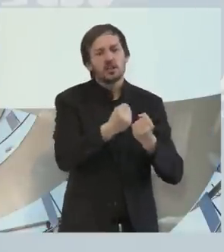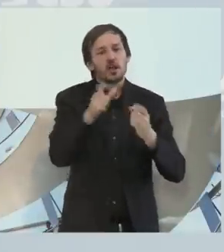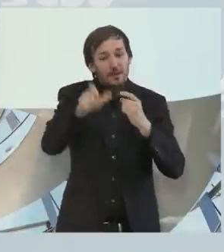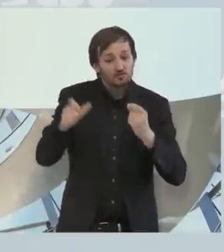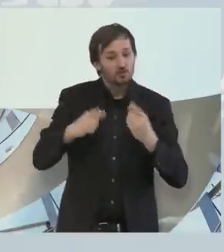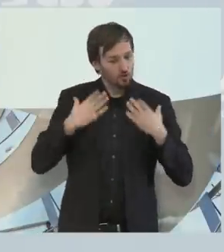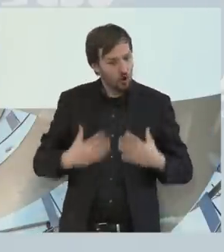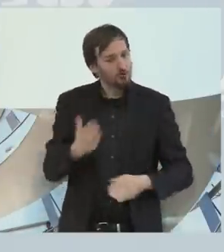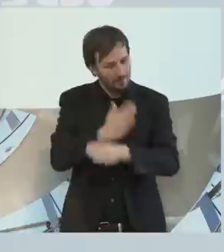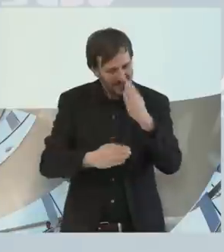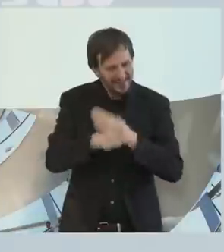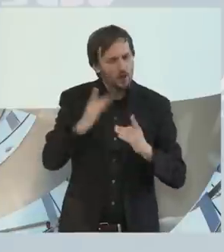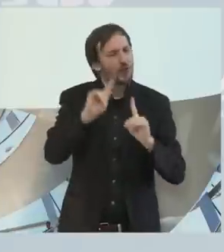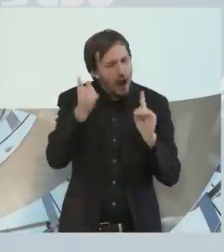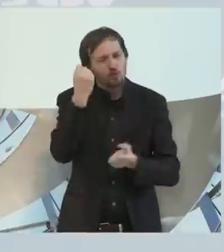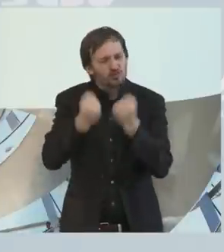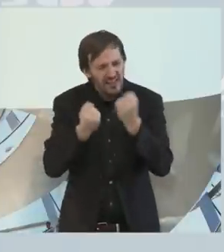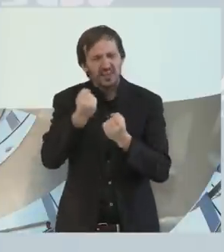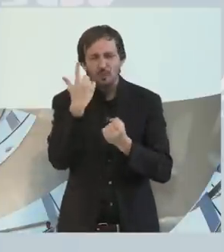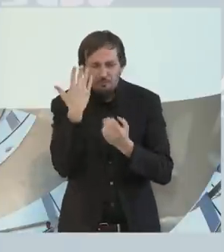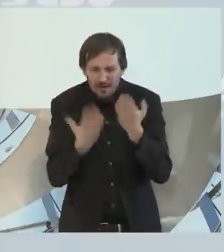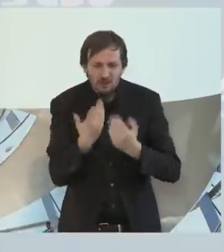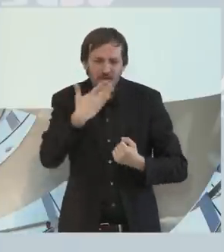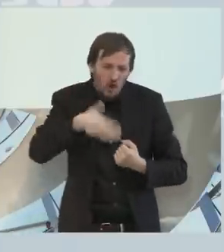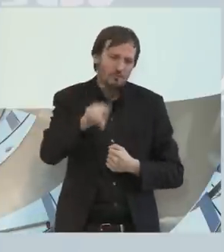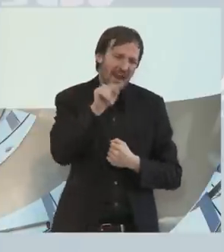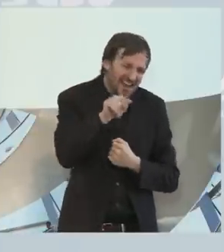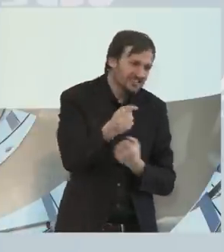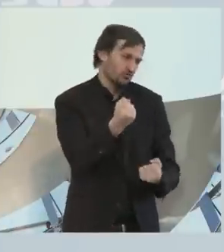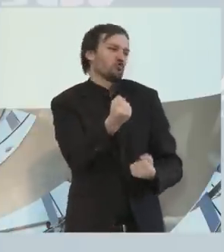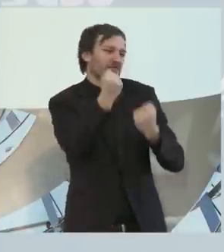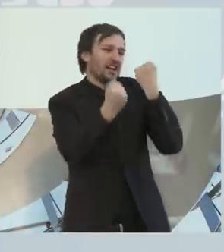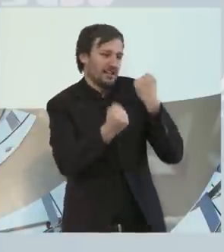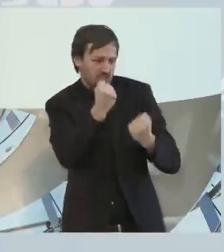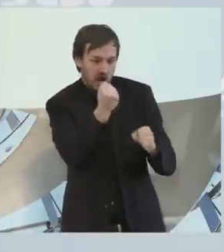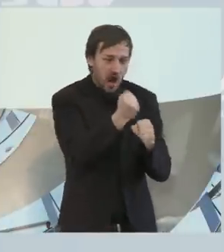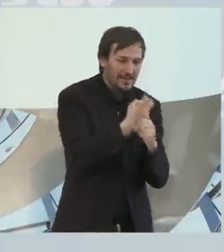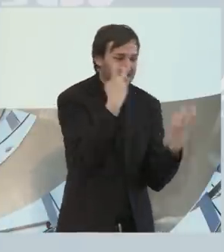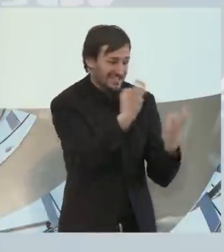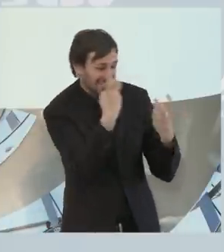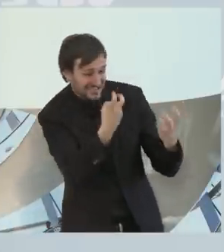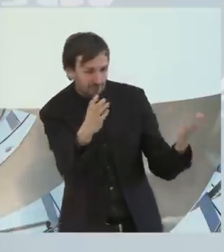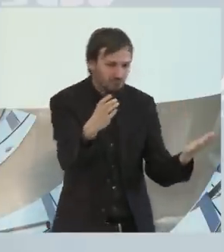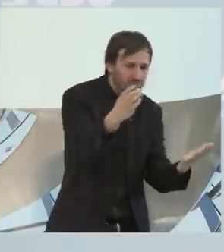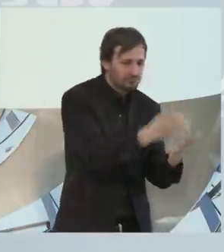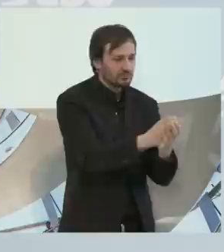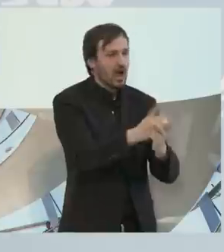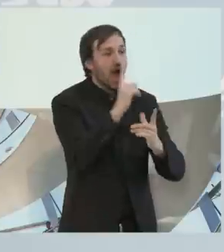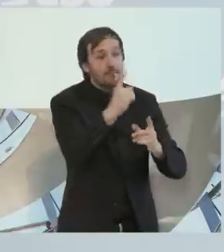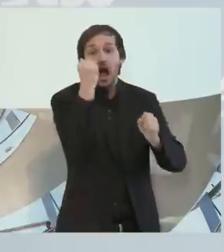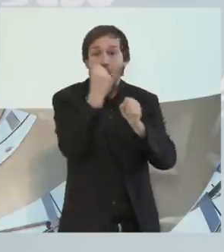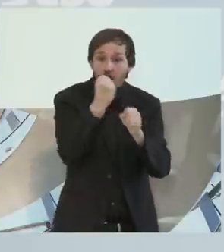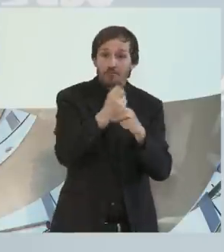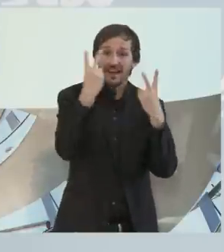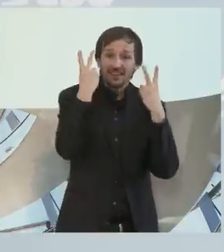Behinderung in Arbeit zu bringen. Und Arbeit ist so besonders wichtig, nicht